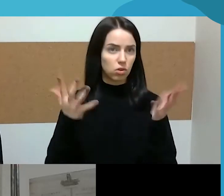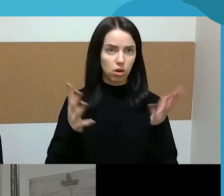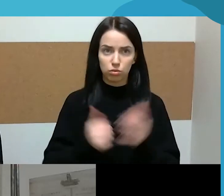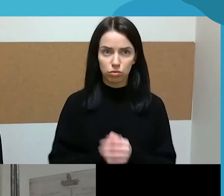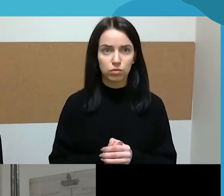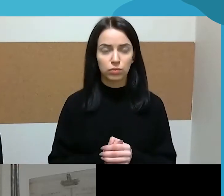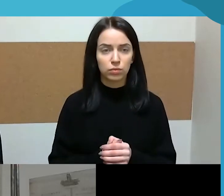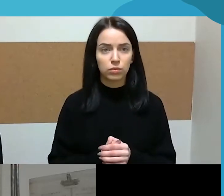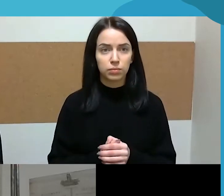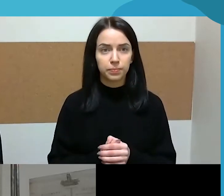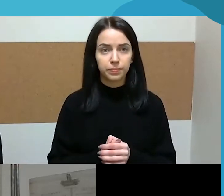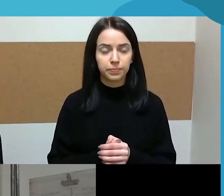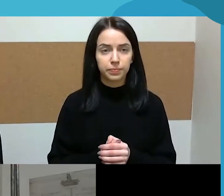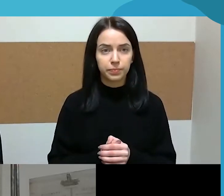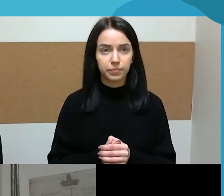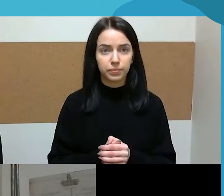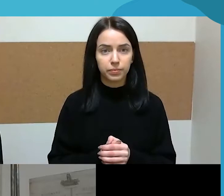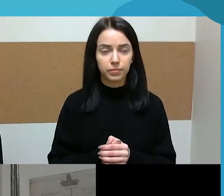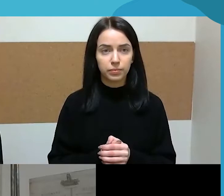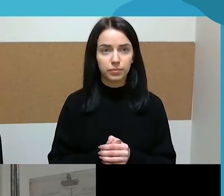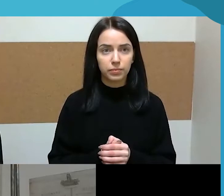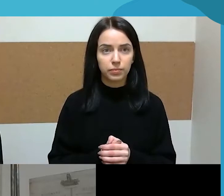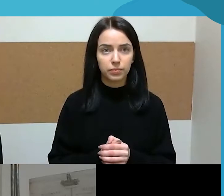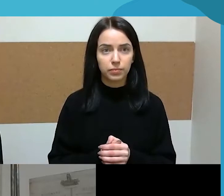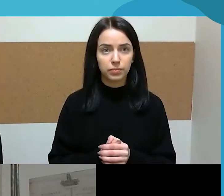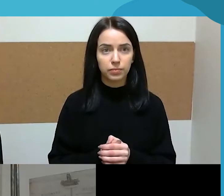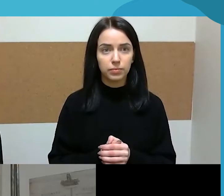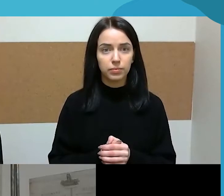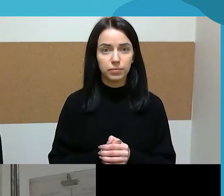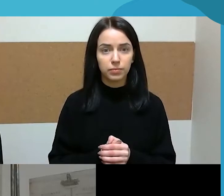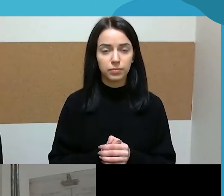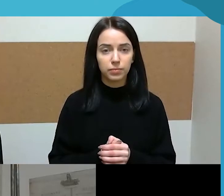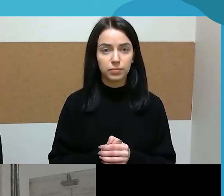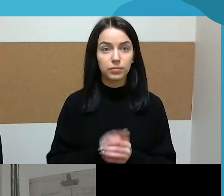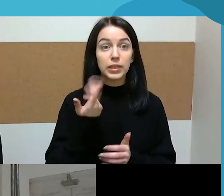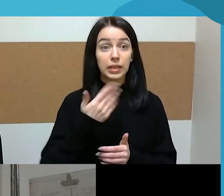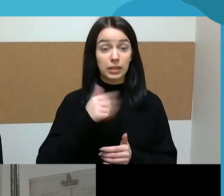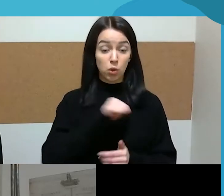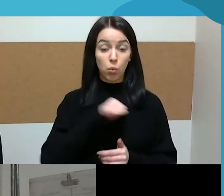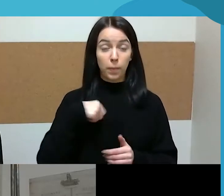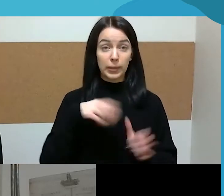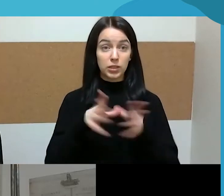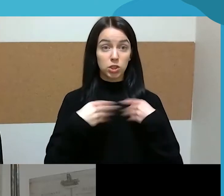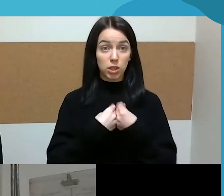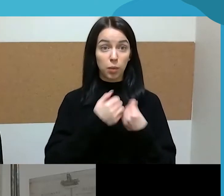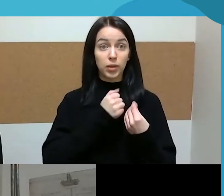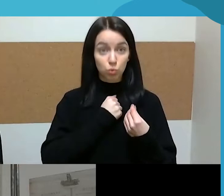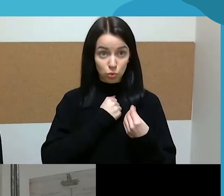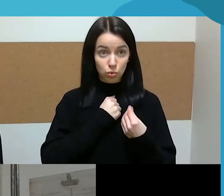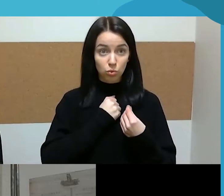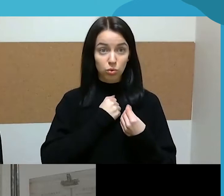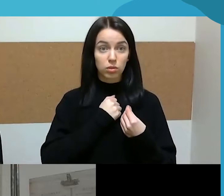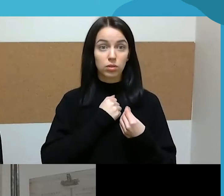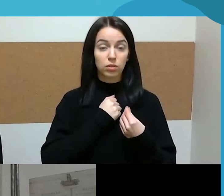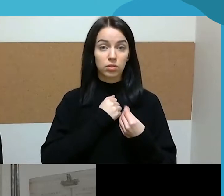Ir kai pats sukūriu šeimą ir pradėjom laukti su vaiko